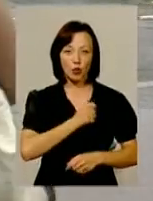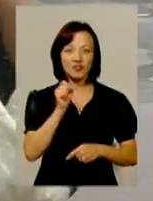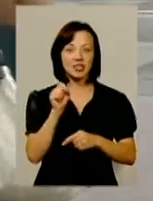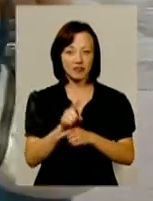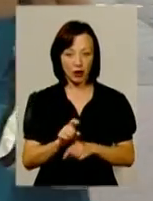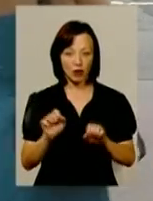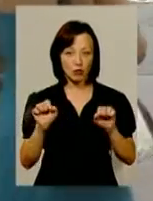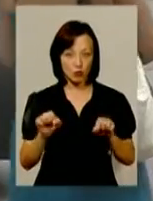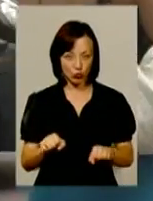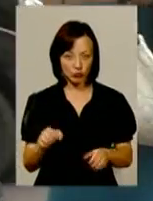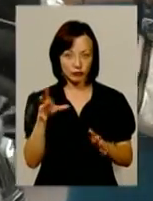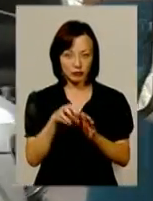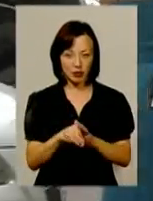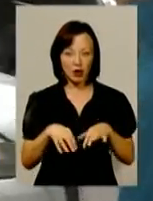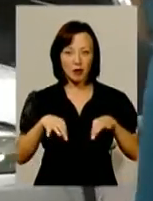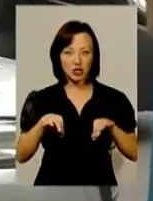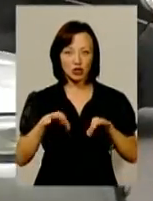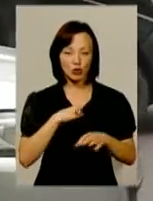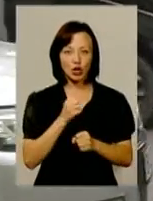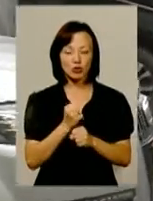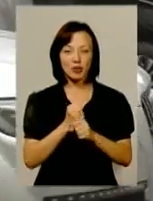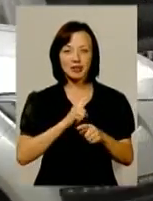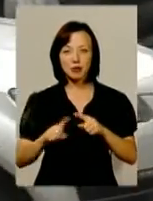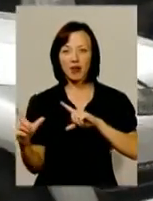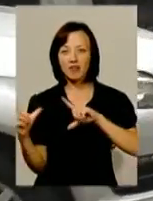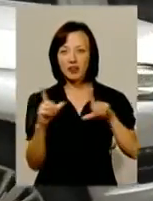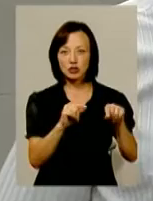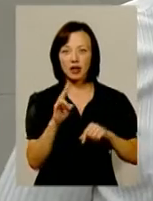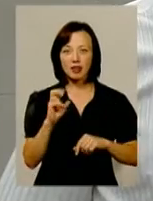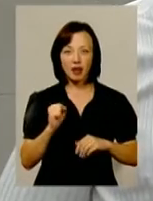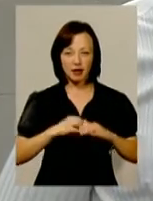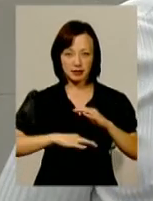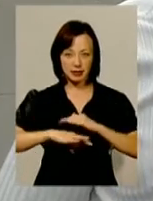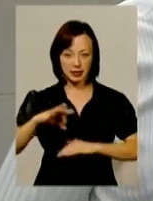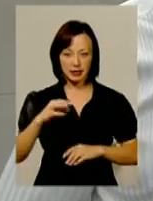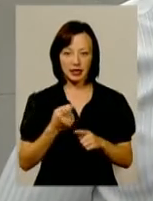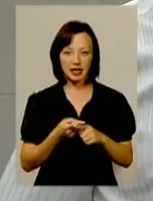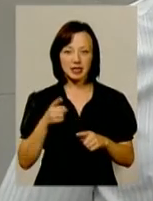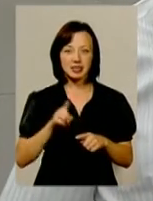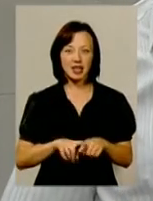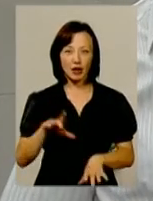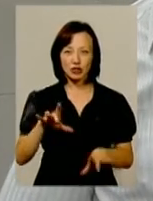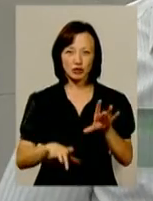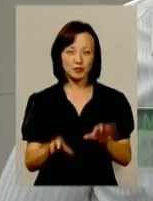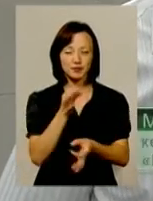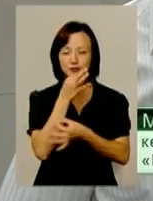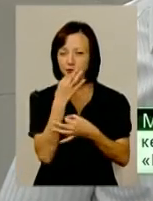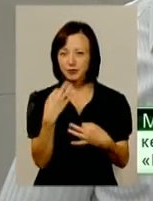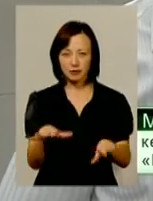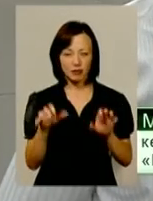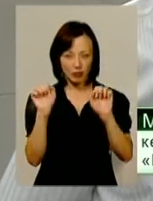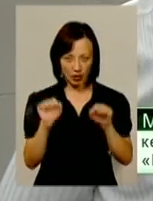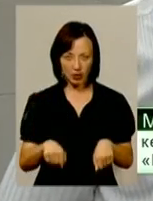зможуть бійці підрозділу, для якого машина була зроблена. Незабаром вони вирушать на схід. «Це рамний сюди хід, який пройде